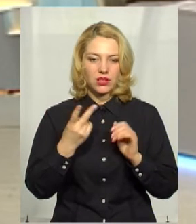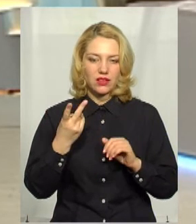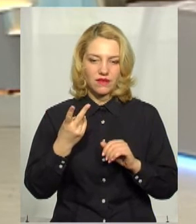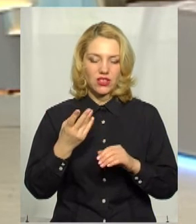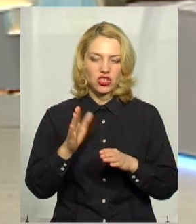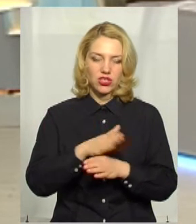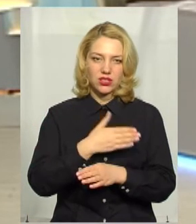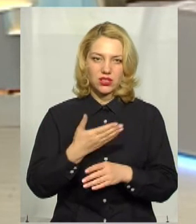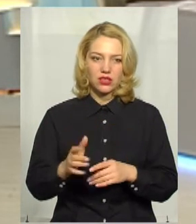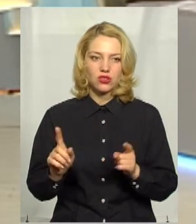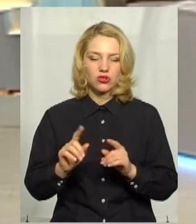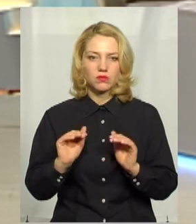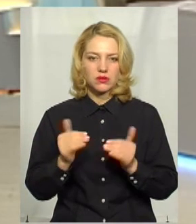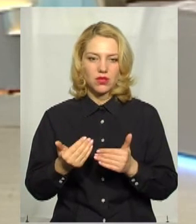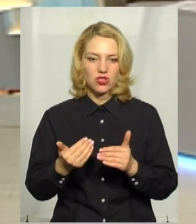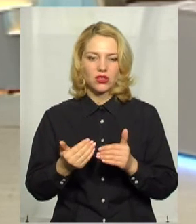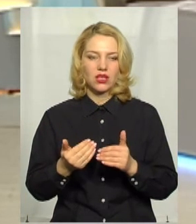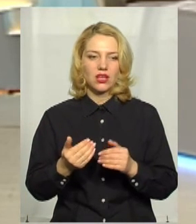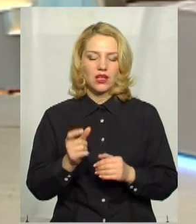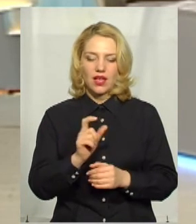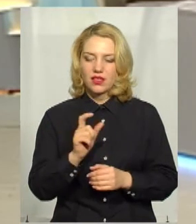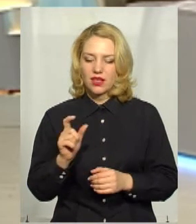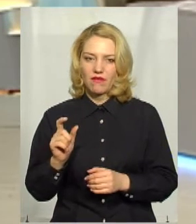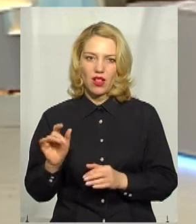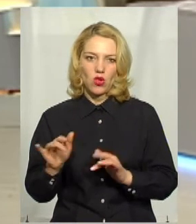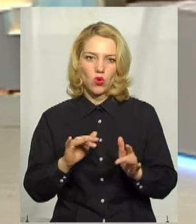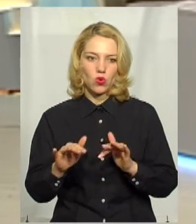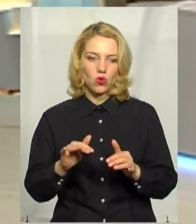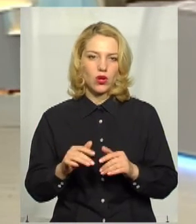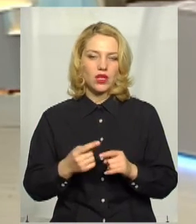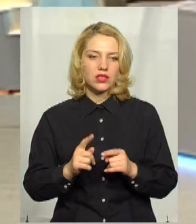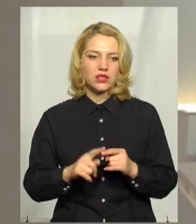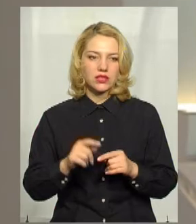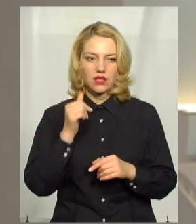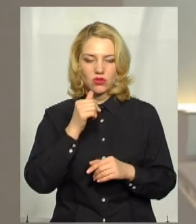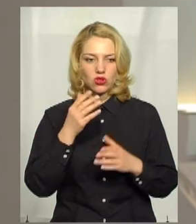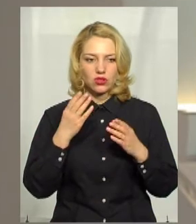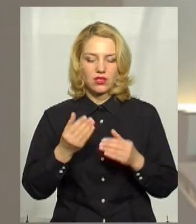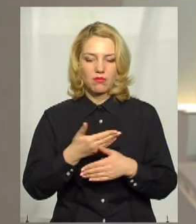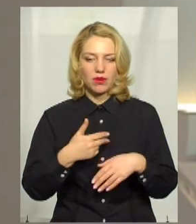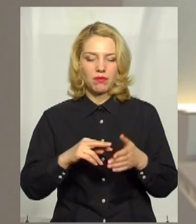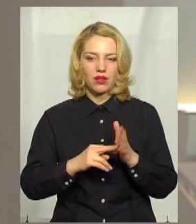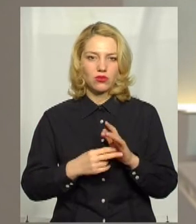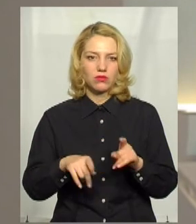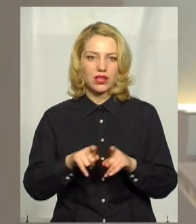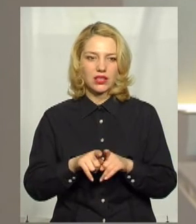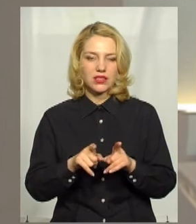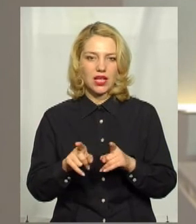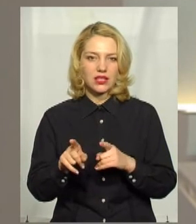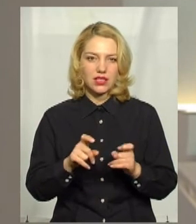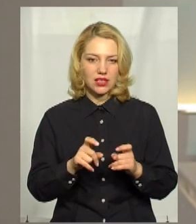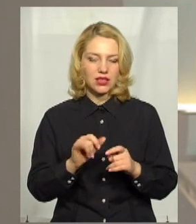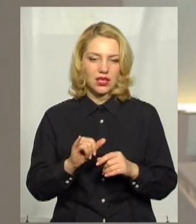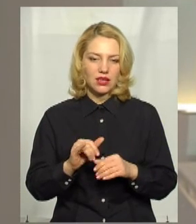частини для того, щоб саме зменшити інтервал руху. З завтрашнього дня ми плануємо таки задіяти,